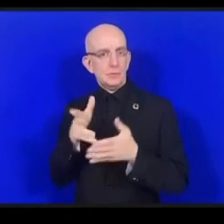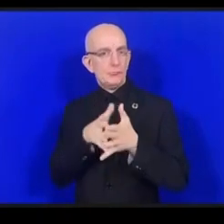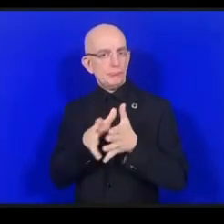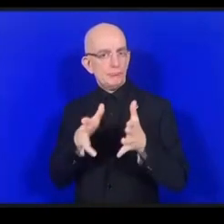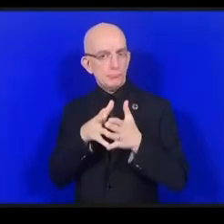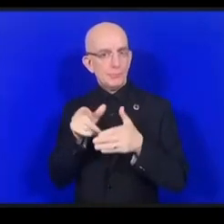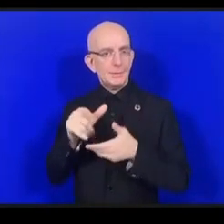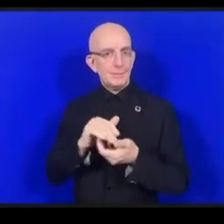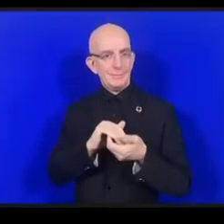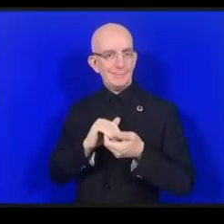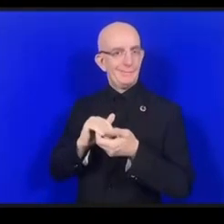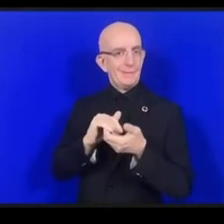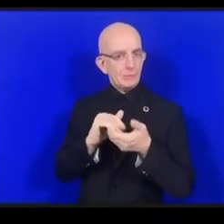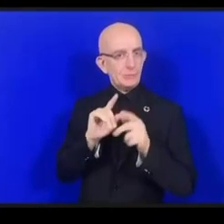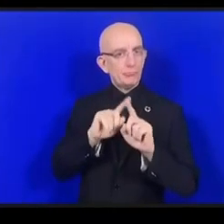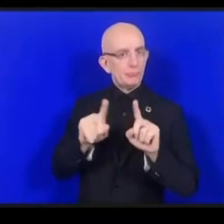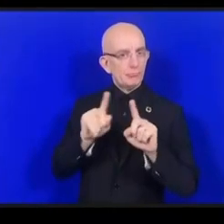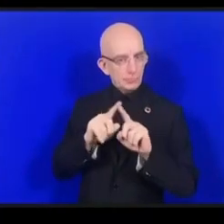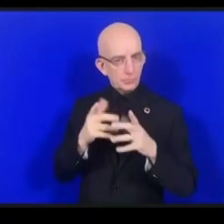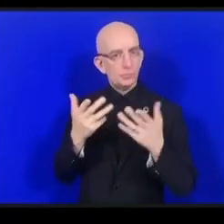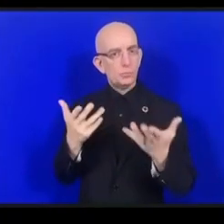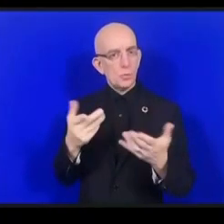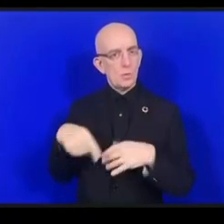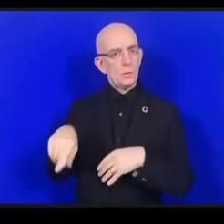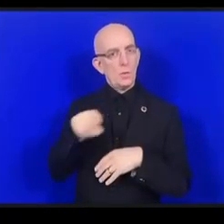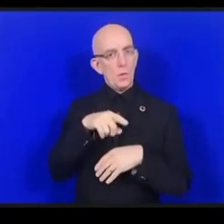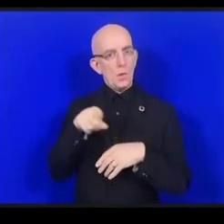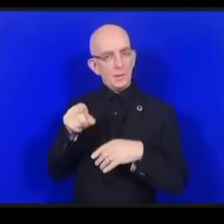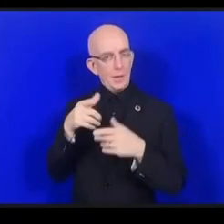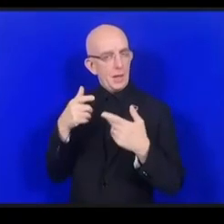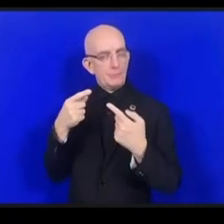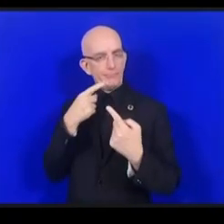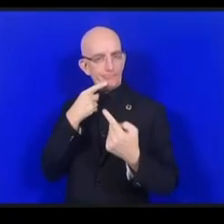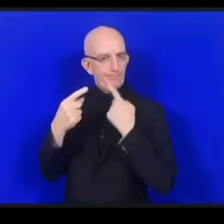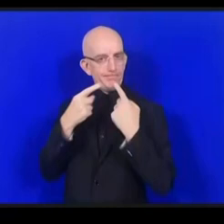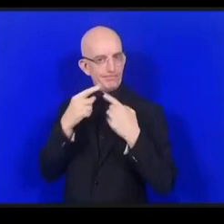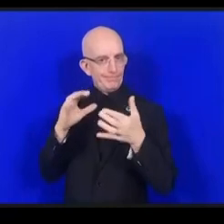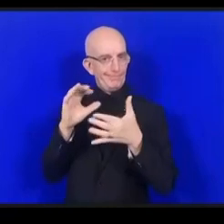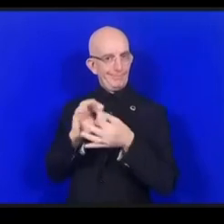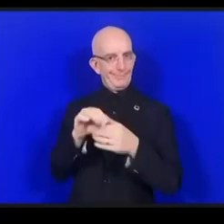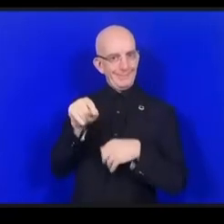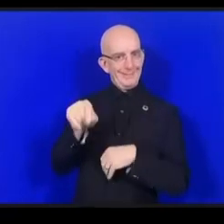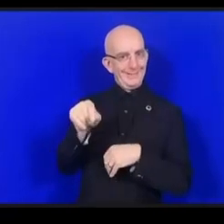الأشياء و DC هو من بين